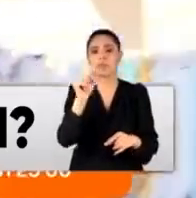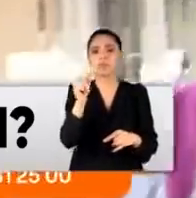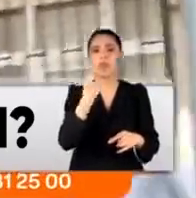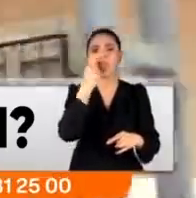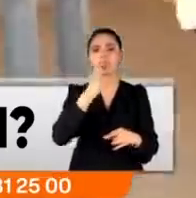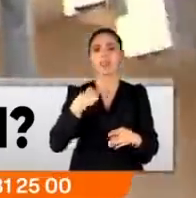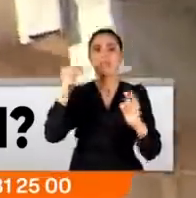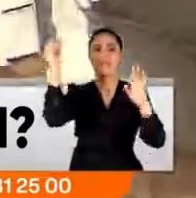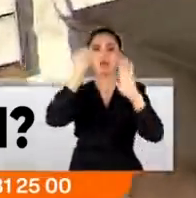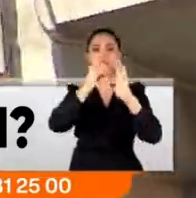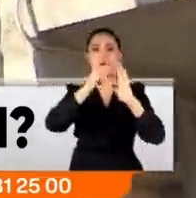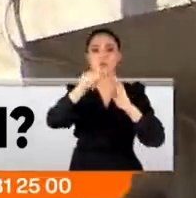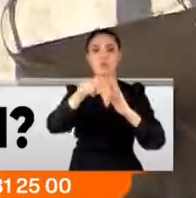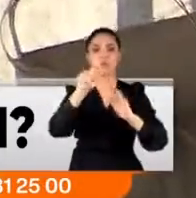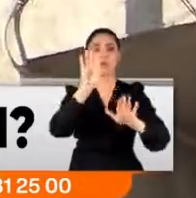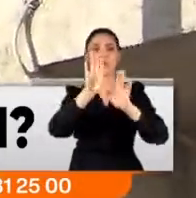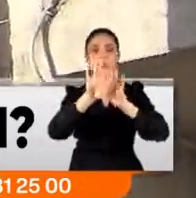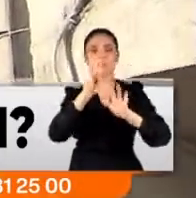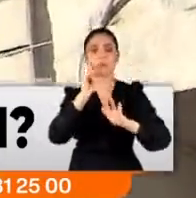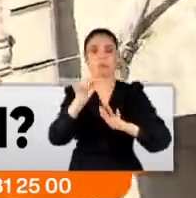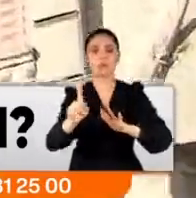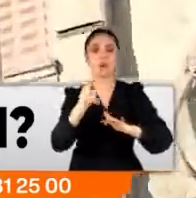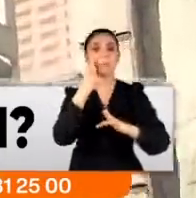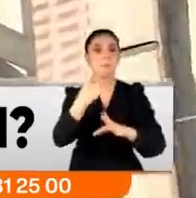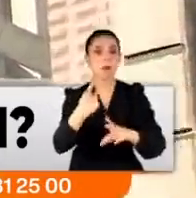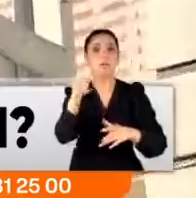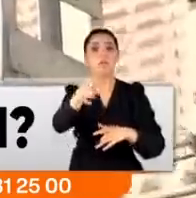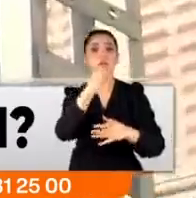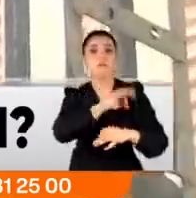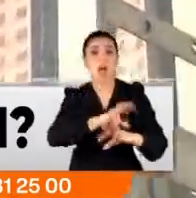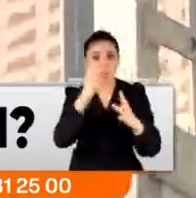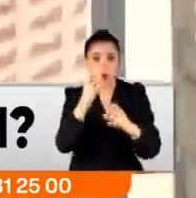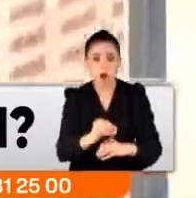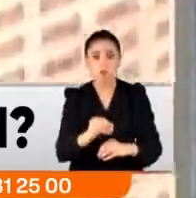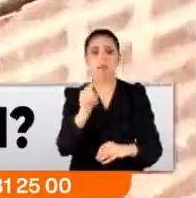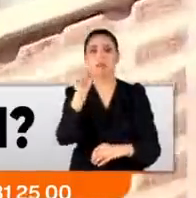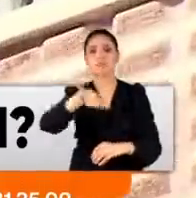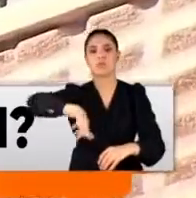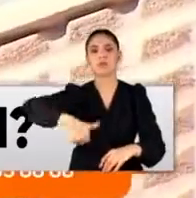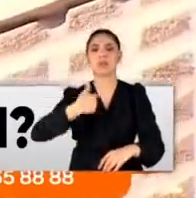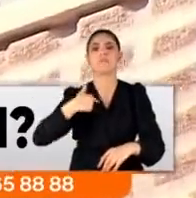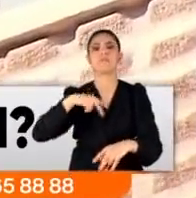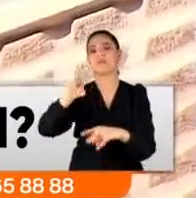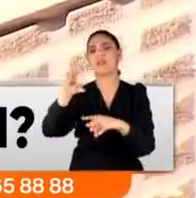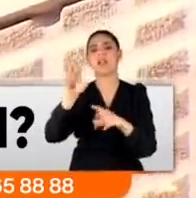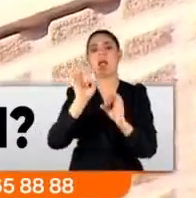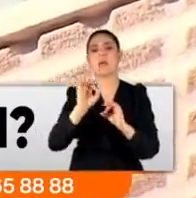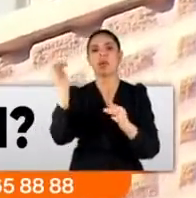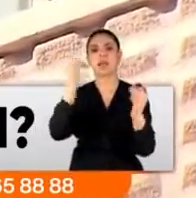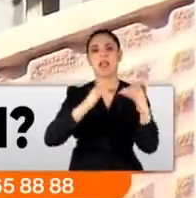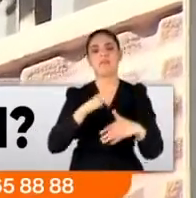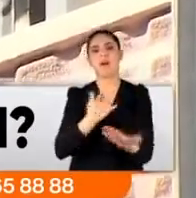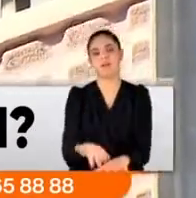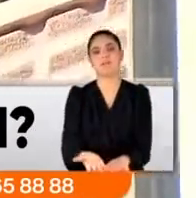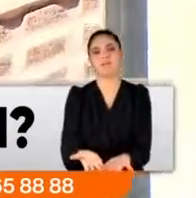Korkuluk yaptırdım balkona, kapıya. Bakalım o da fayda etmese. Demek ki bunların bizden bir alacağı var, bir ereceği